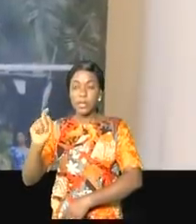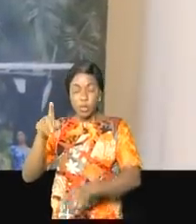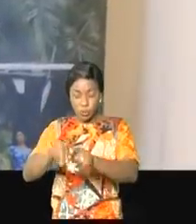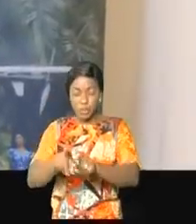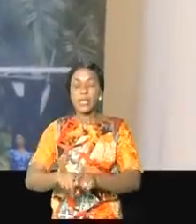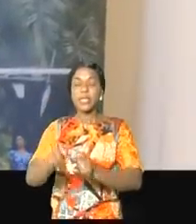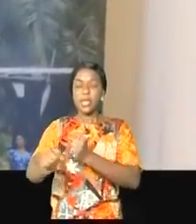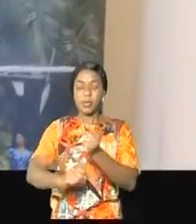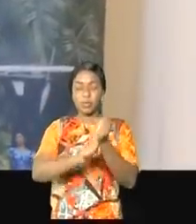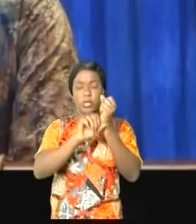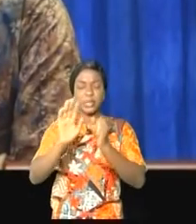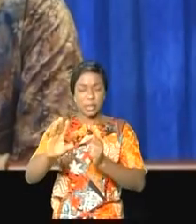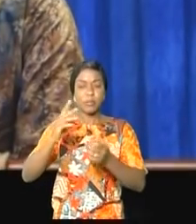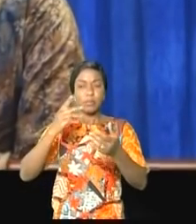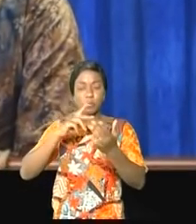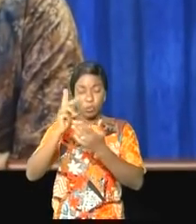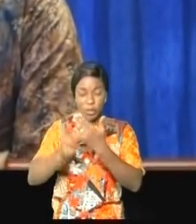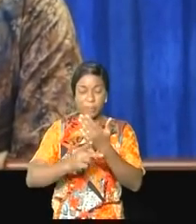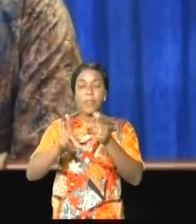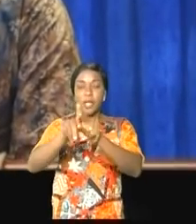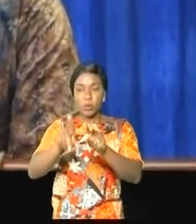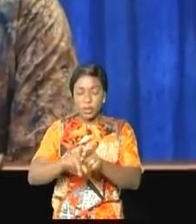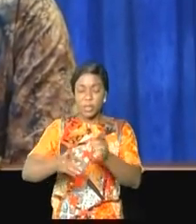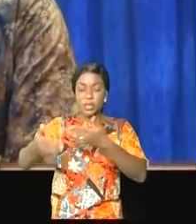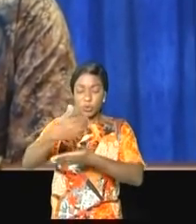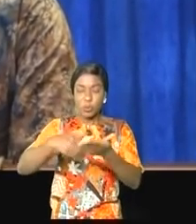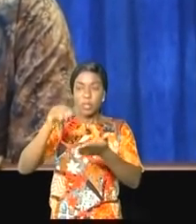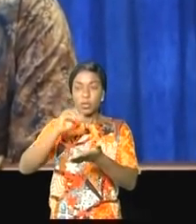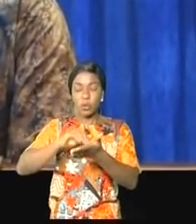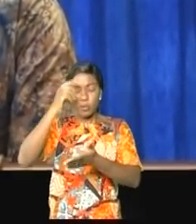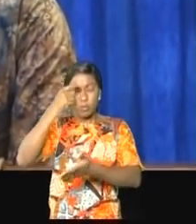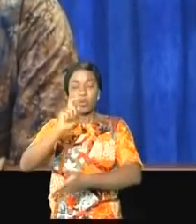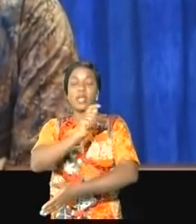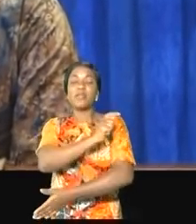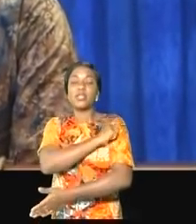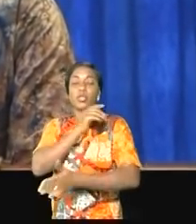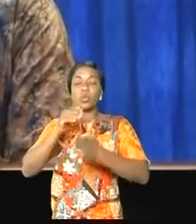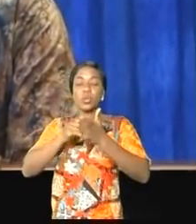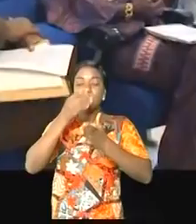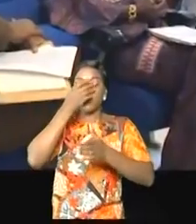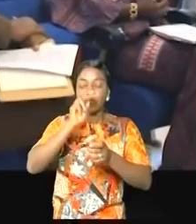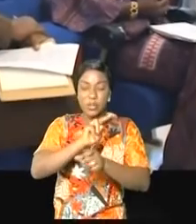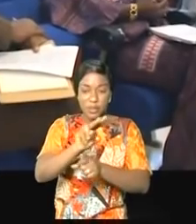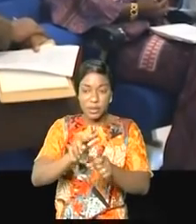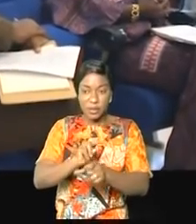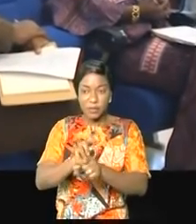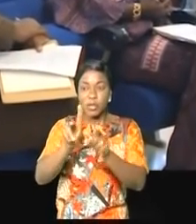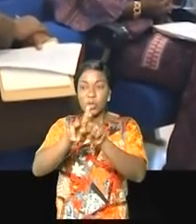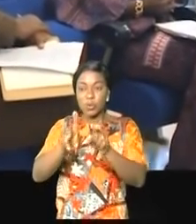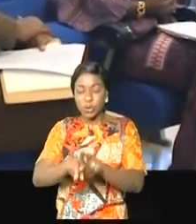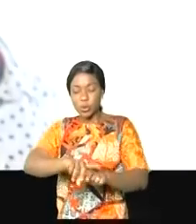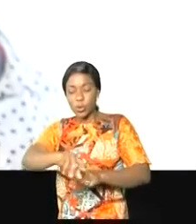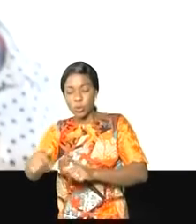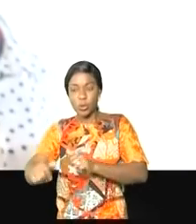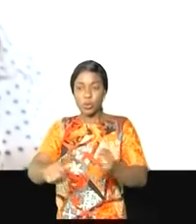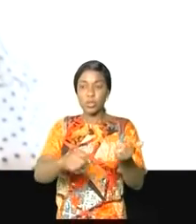programmes, le ministre de la Santé est aussi revenu sur la vaccination contre Covid-19. Quelques opérateurs,